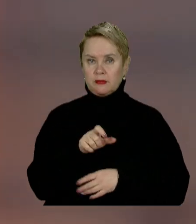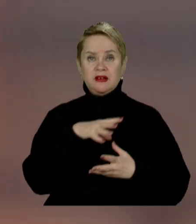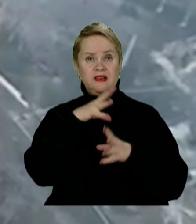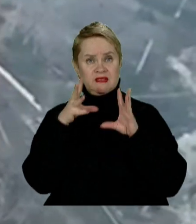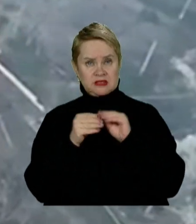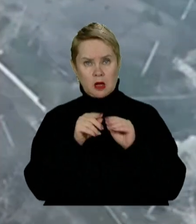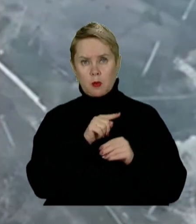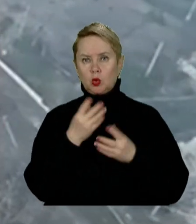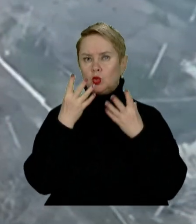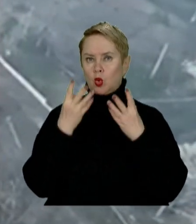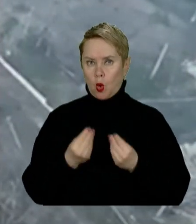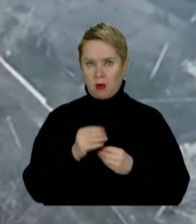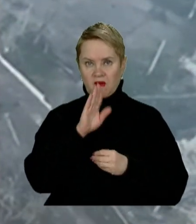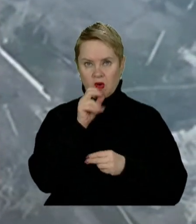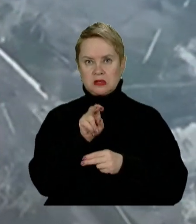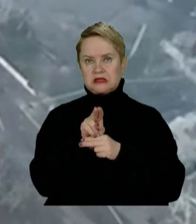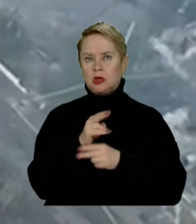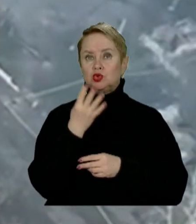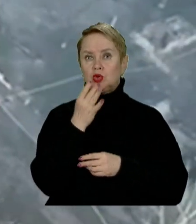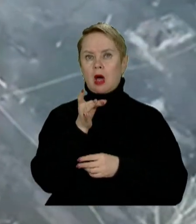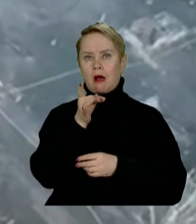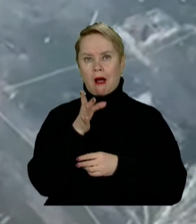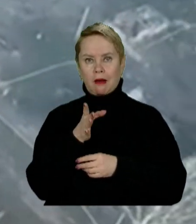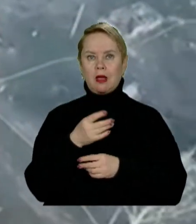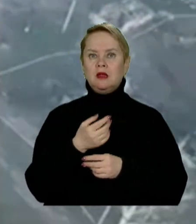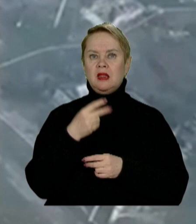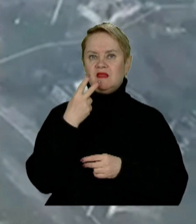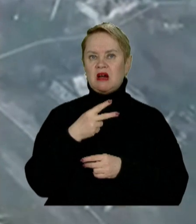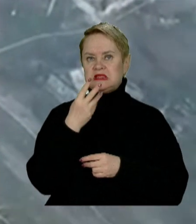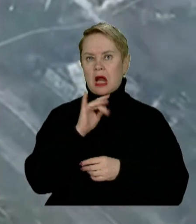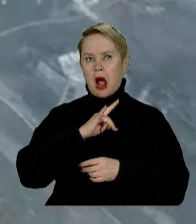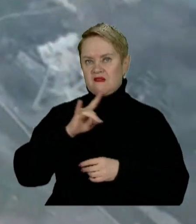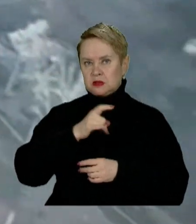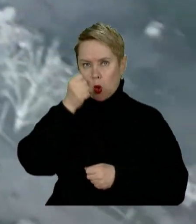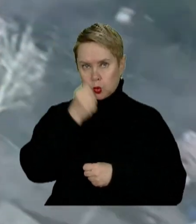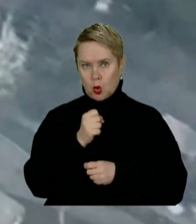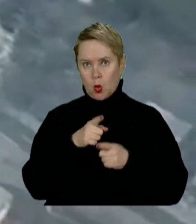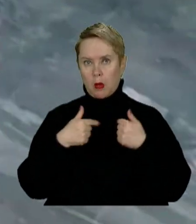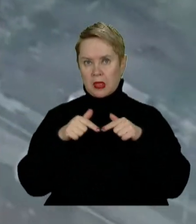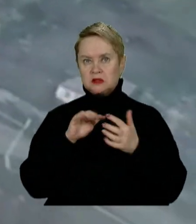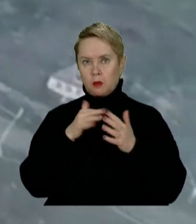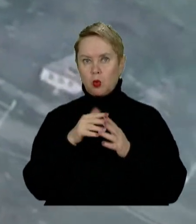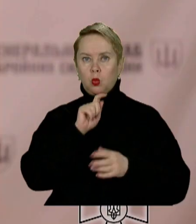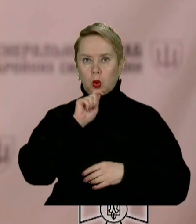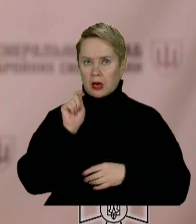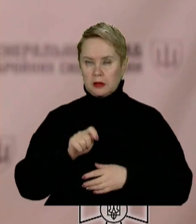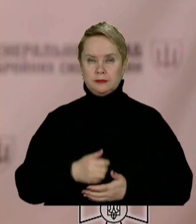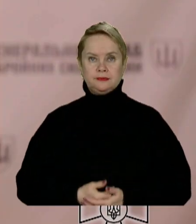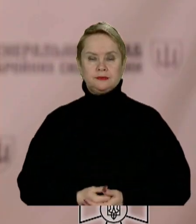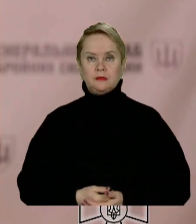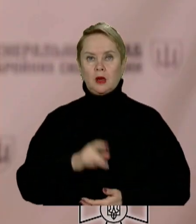Загалом протягом минулої доби ворог завдав 4 ракетних та 23 авіаційні удари по населених пунктах України.